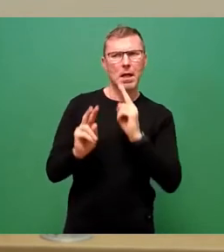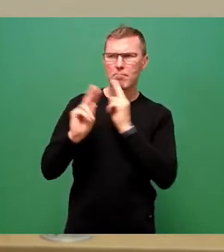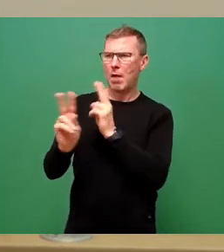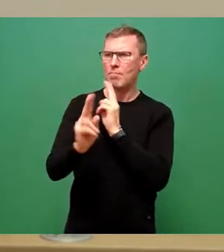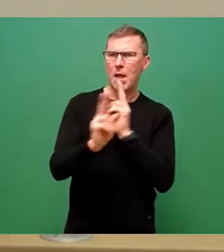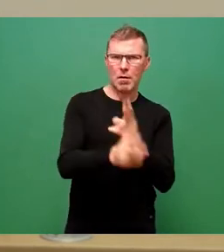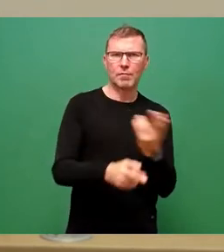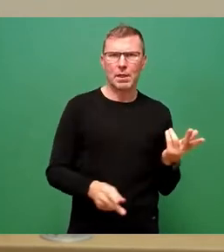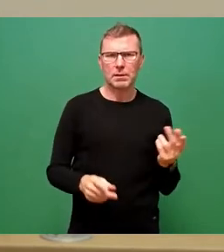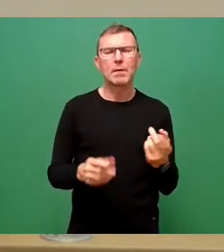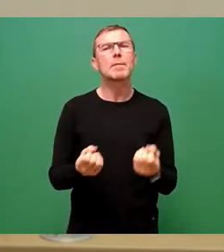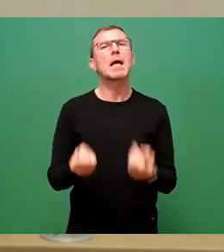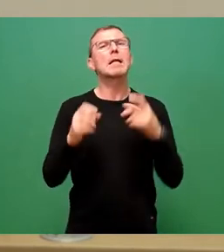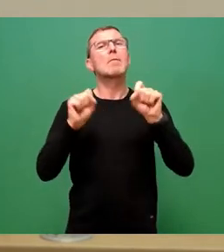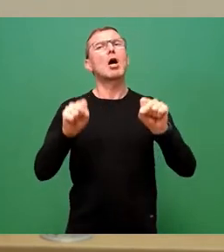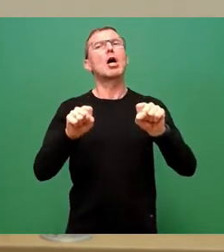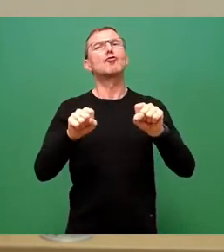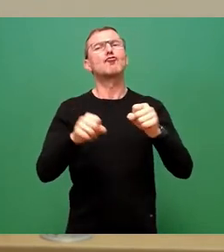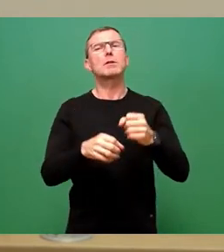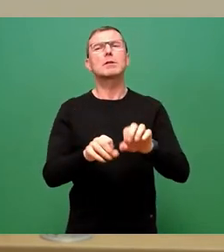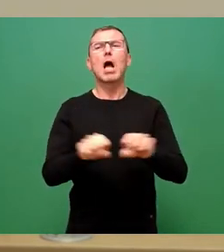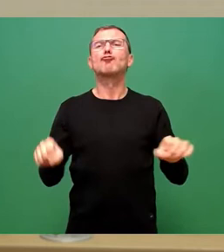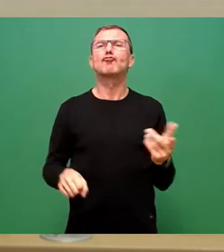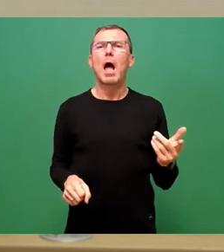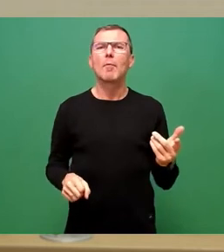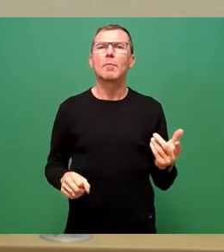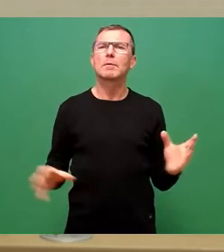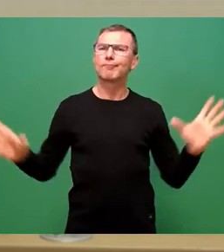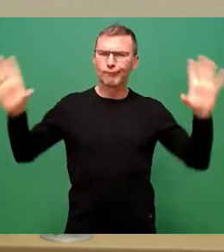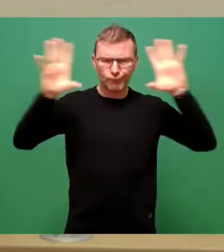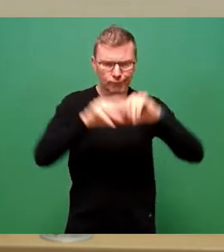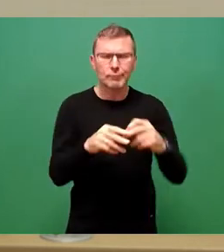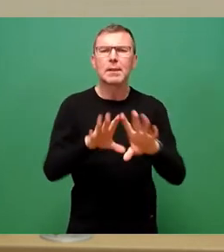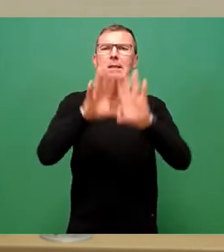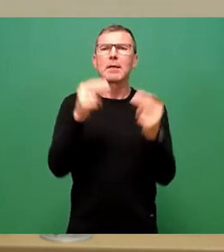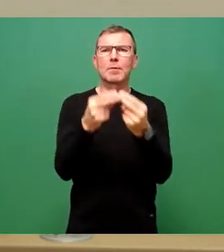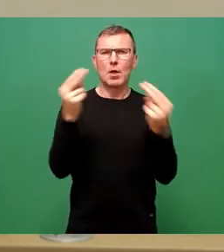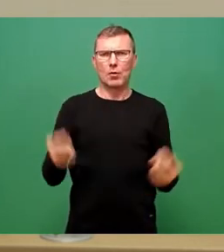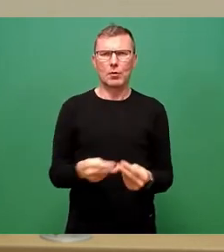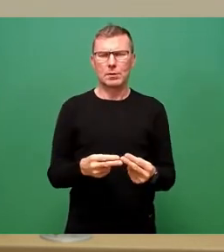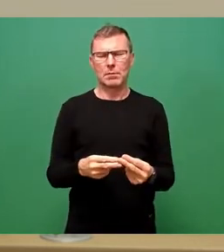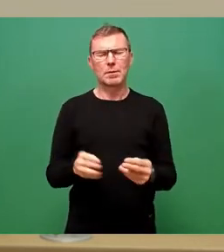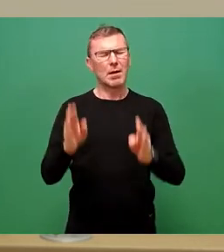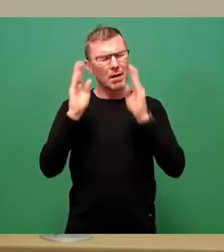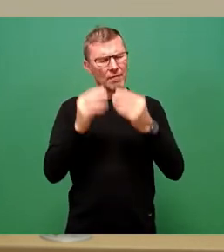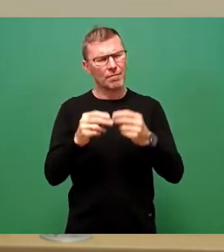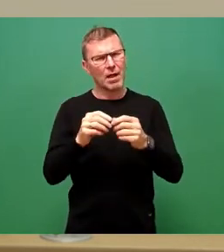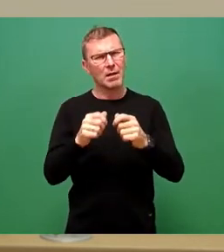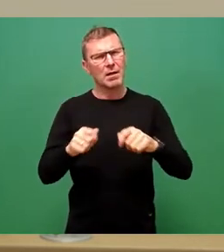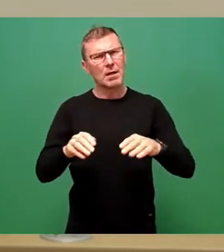vom Klimaschutzstab selbst in ein Gesamtkonzept gegossen. Grundlegende Fachstudie für das IEG ist die